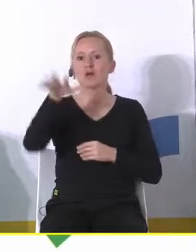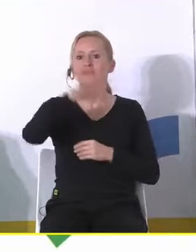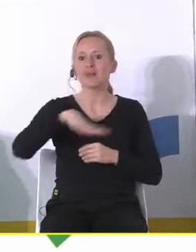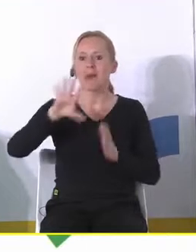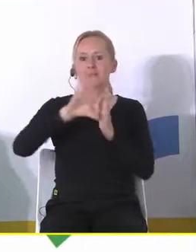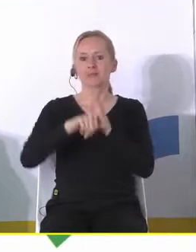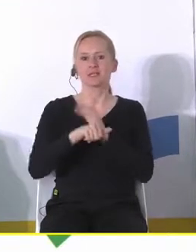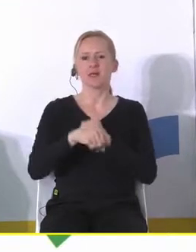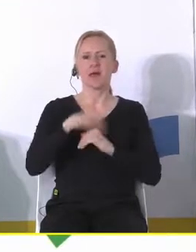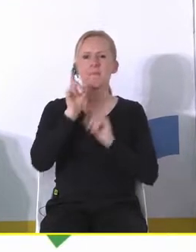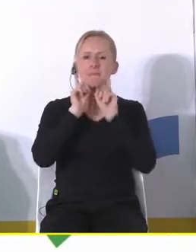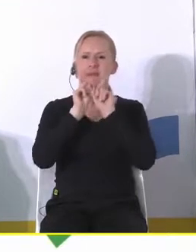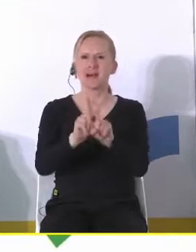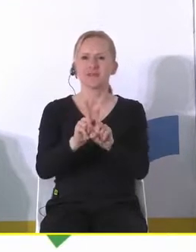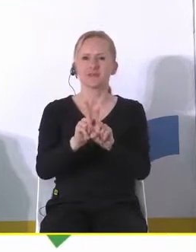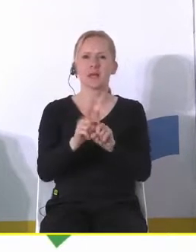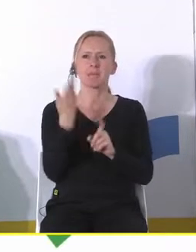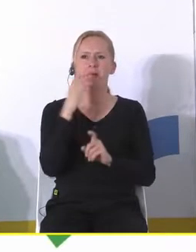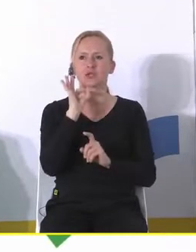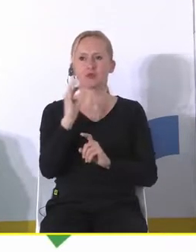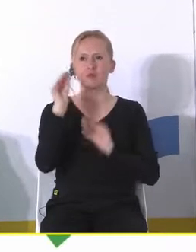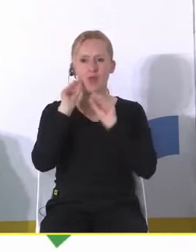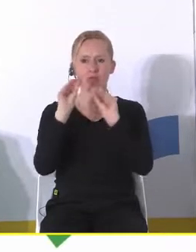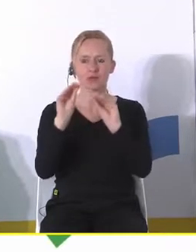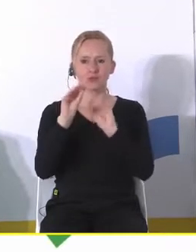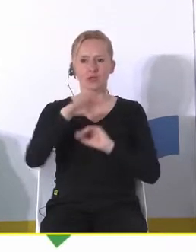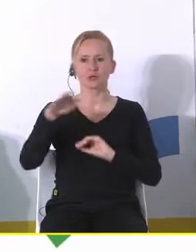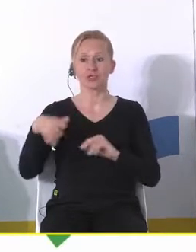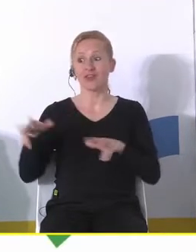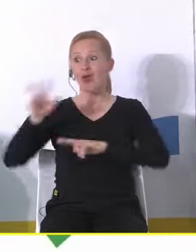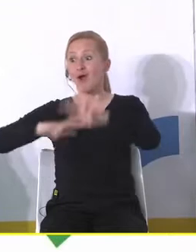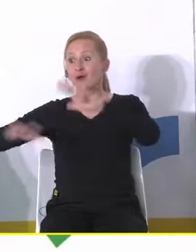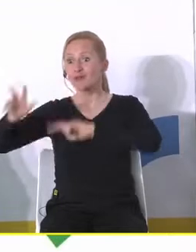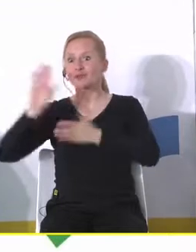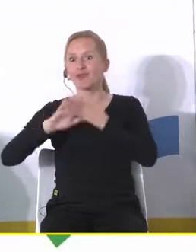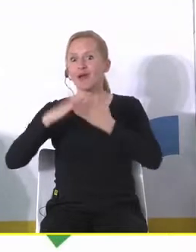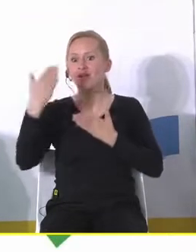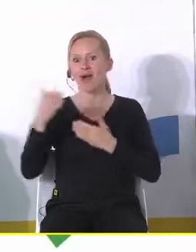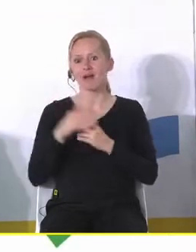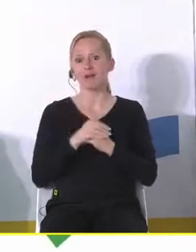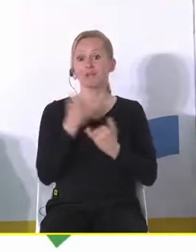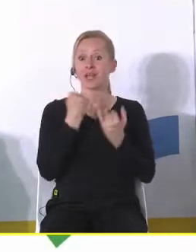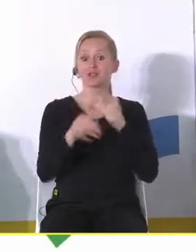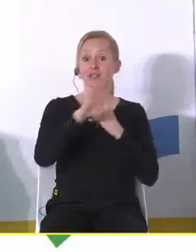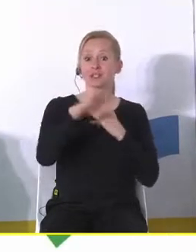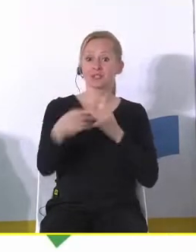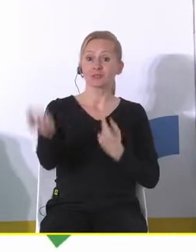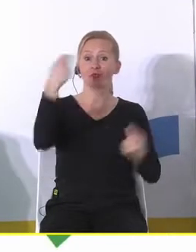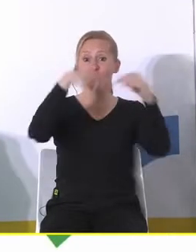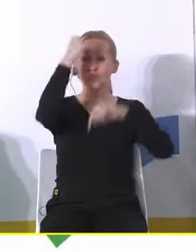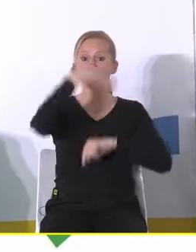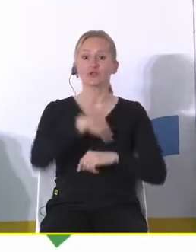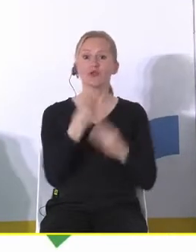mieście stoją na naprawdę bardzo wysokim poziomie dydaktycznym i rodziny to sobie chwalą jeżeli dzieci chodziłyby